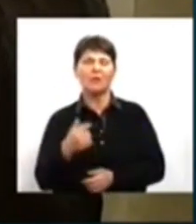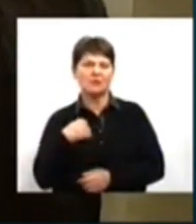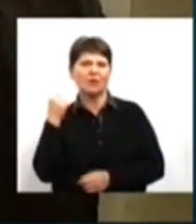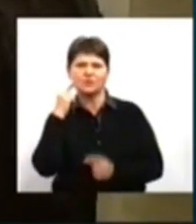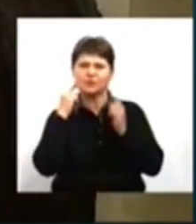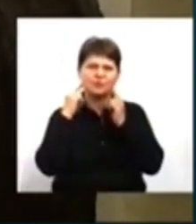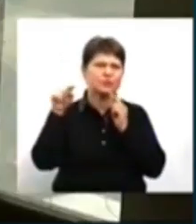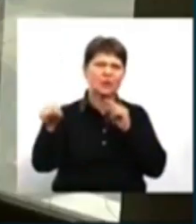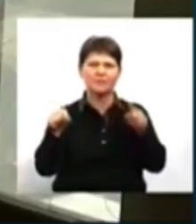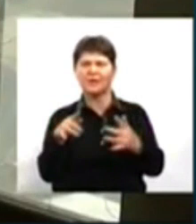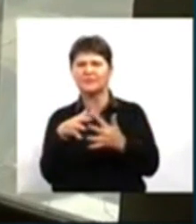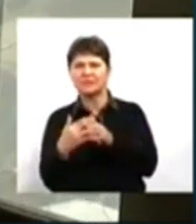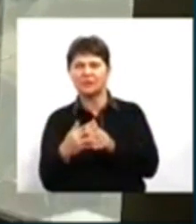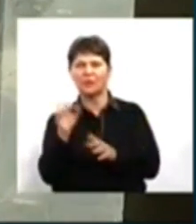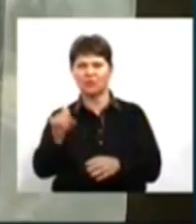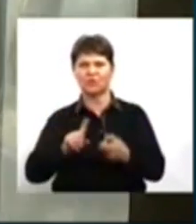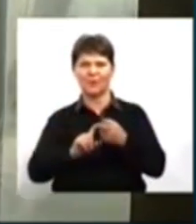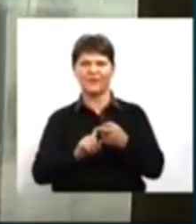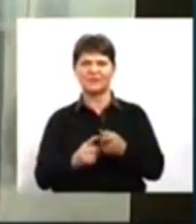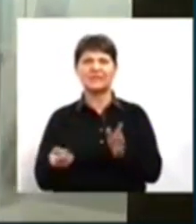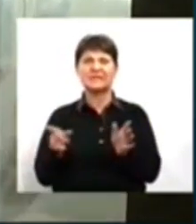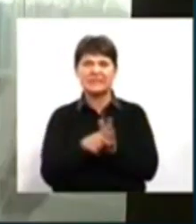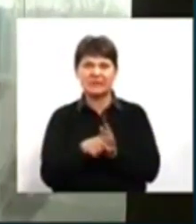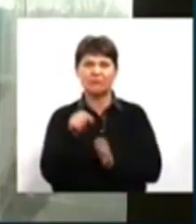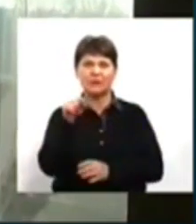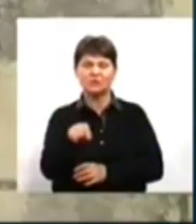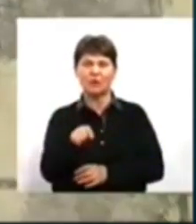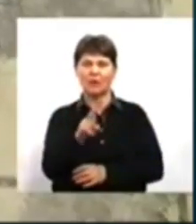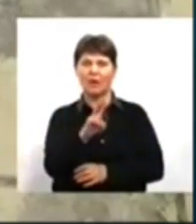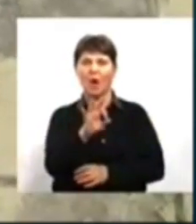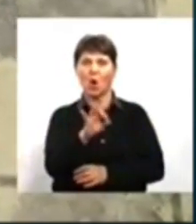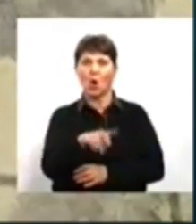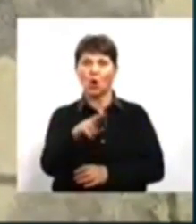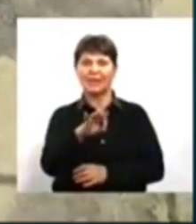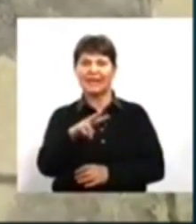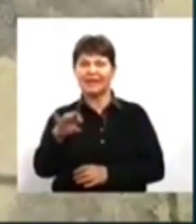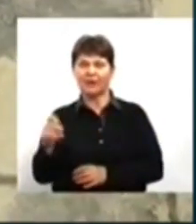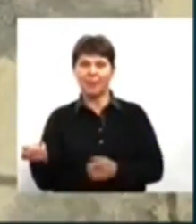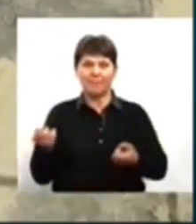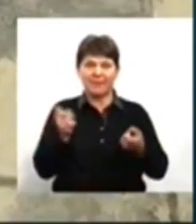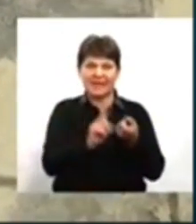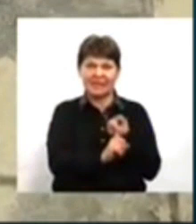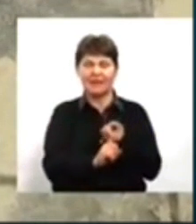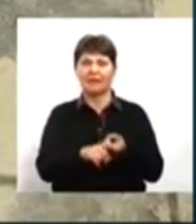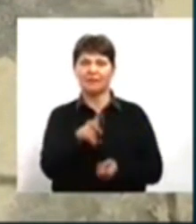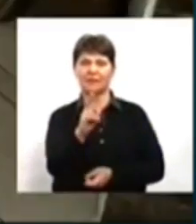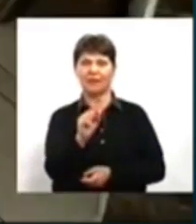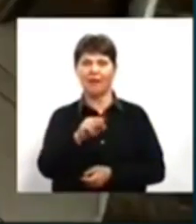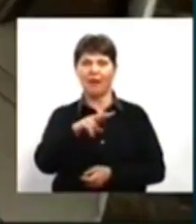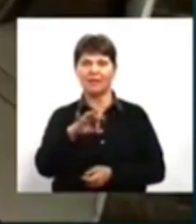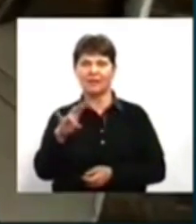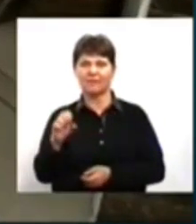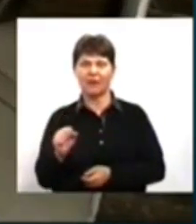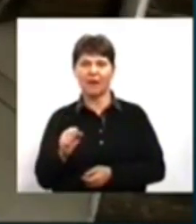що це може пов'язано із тим, що Корделівку хотіла приєднати до Калинівської ОТГ. А я, як один із